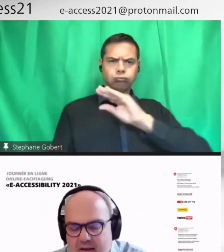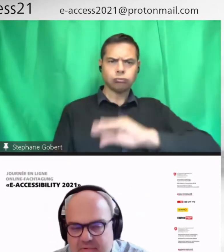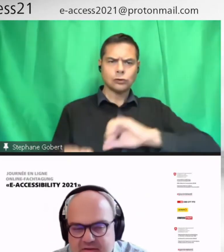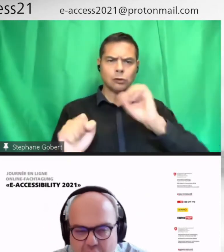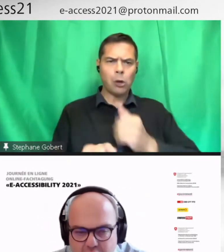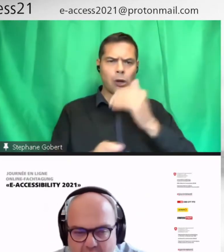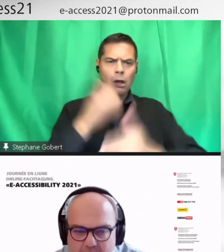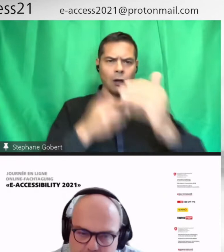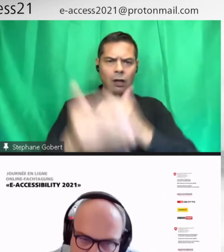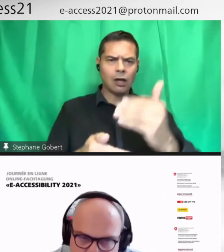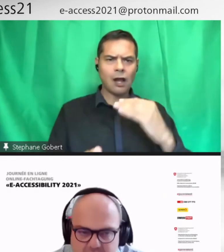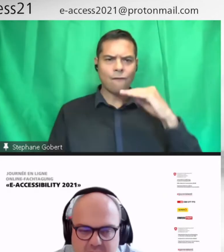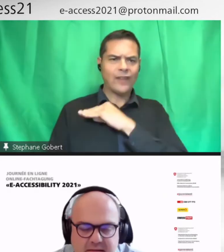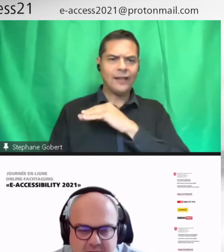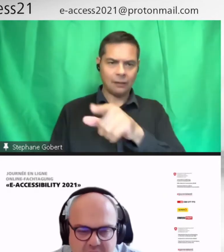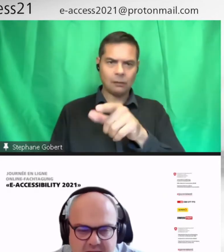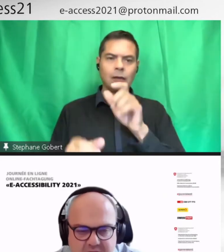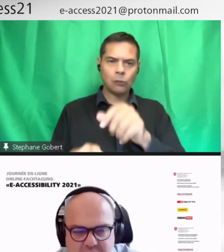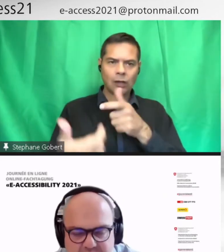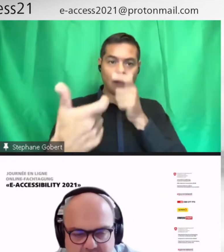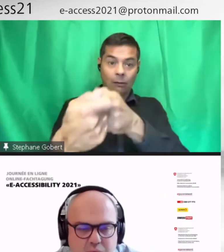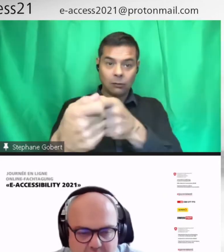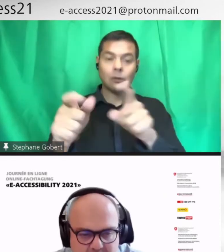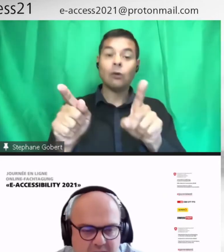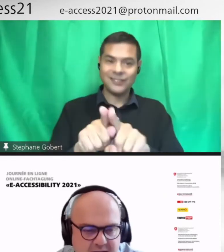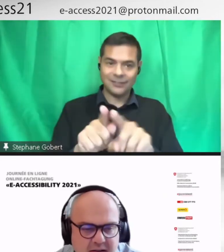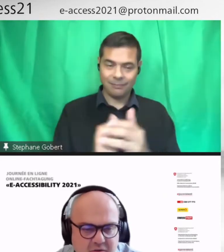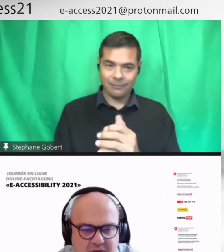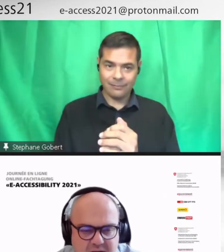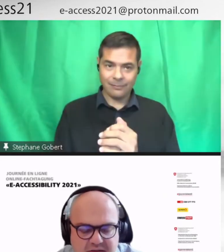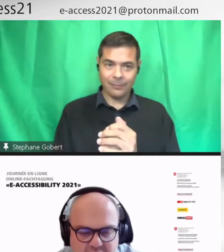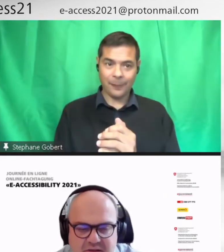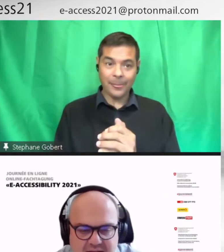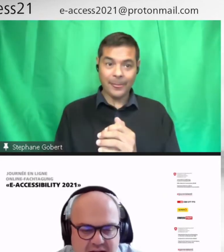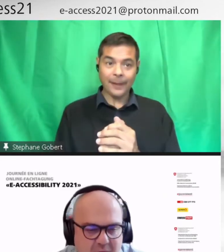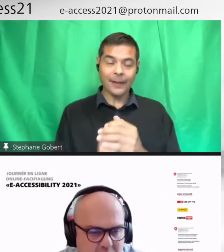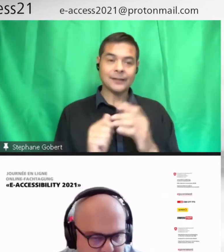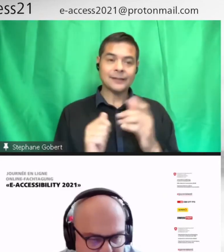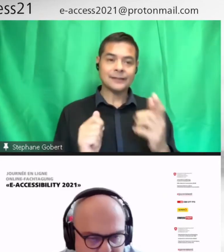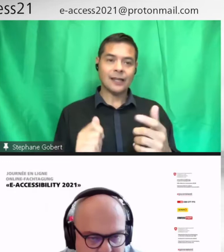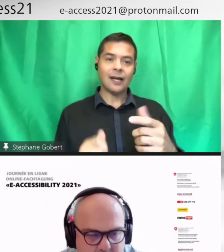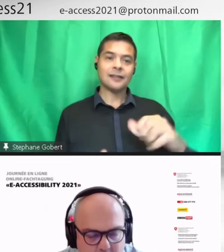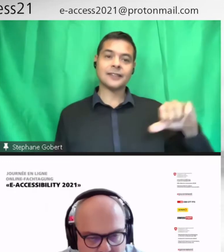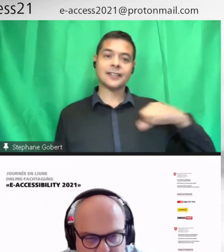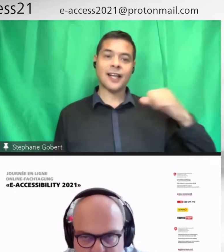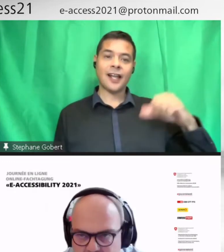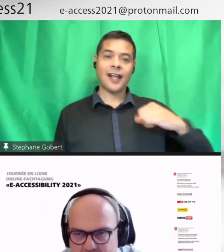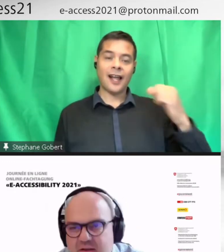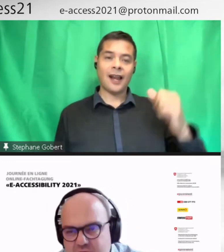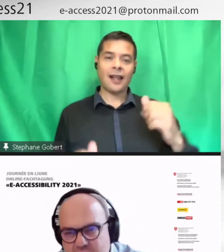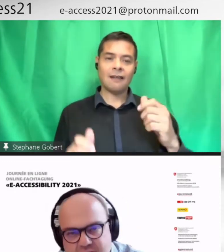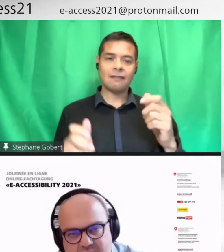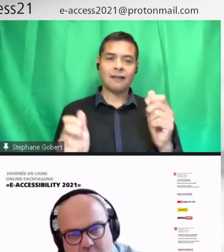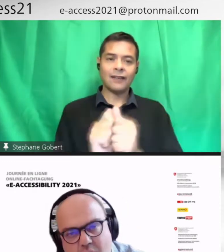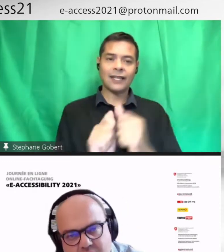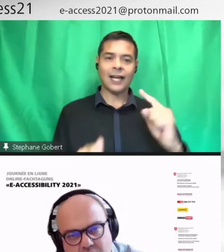Et puis, ce qu'on voit, les livres qui sont utilisés pour les élèves qui ont des déficiences intellectuelles ou qui ont des handicaps importants, souvent,